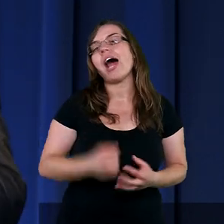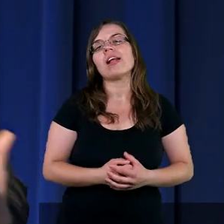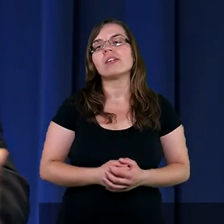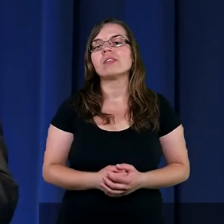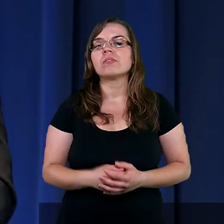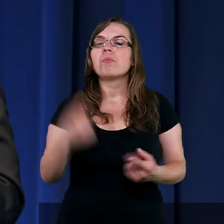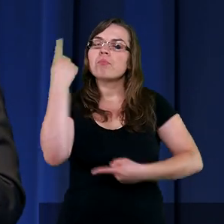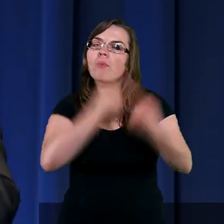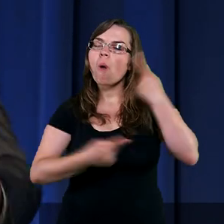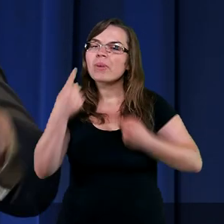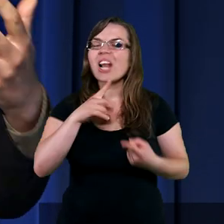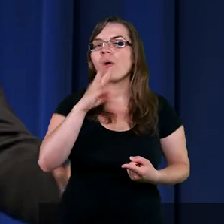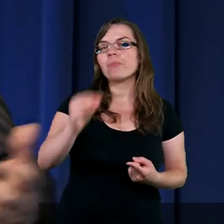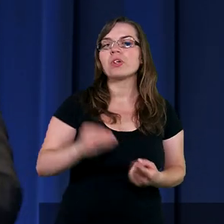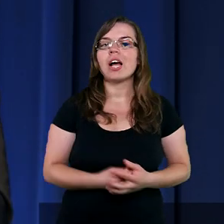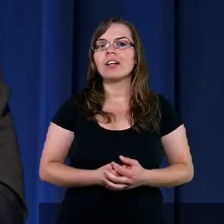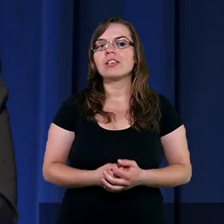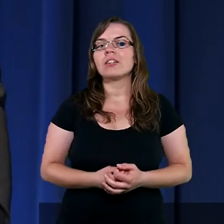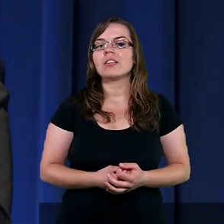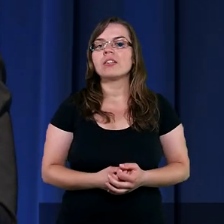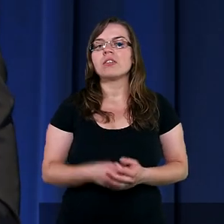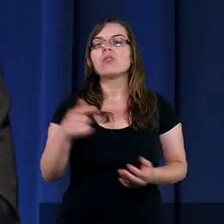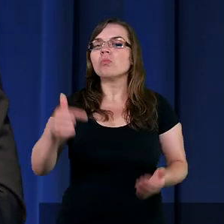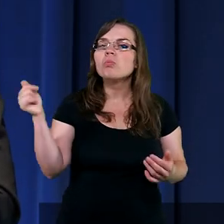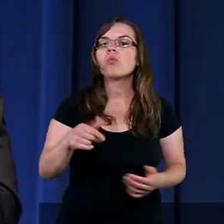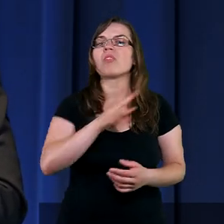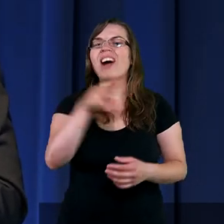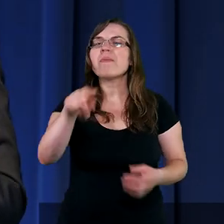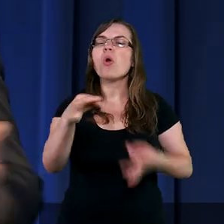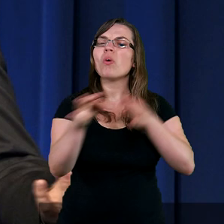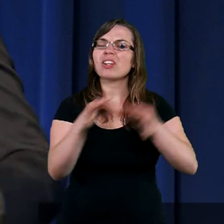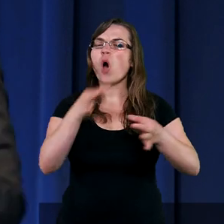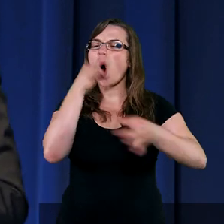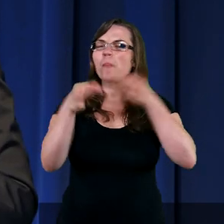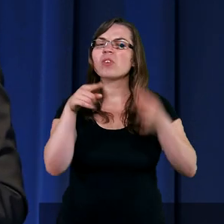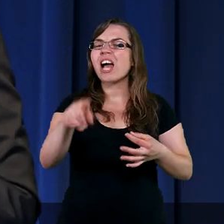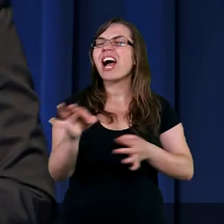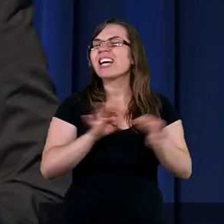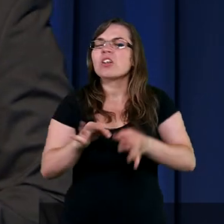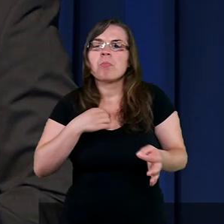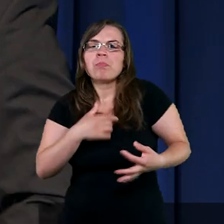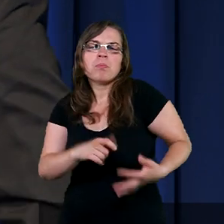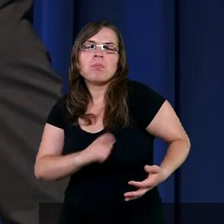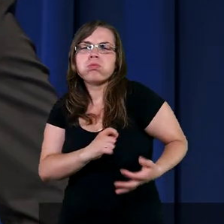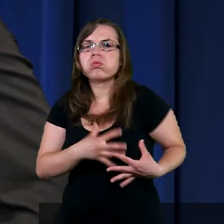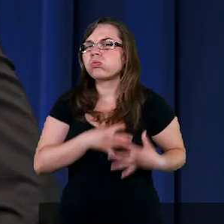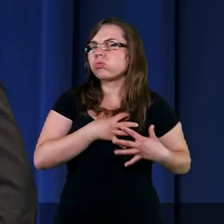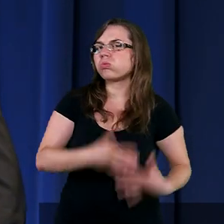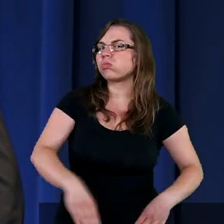i pomyślałem, że nie mam wyjścia. Muszę wam tą historię opowiedzieć. Ta historia poruszyła moje serce, ale